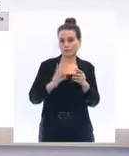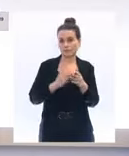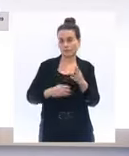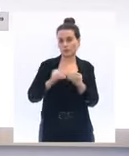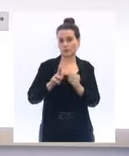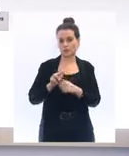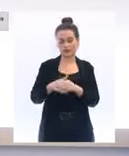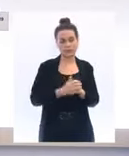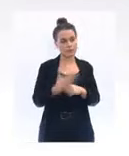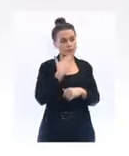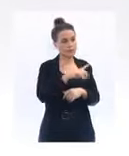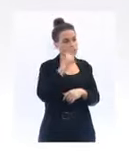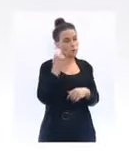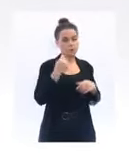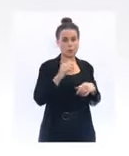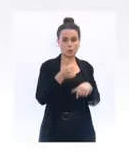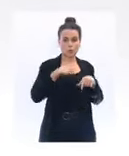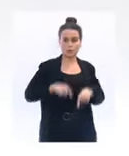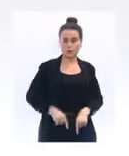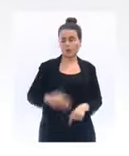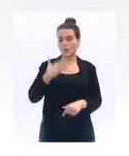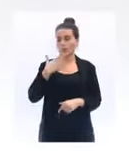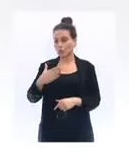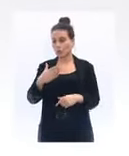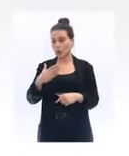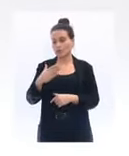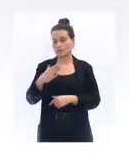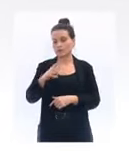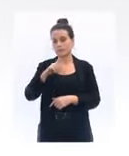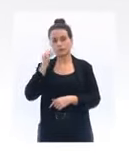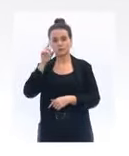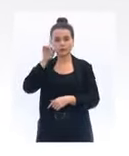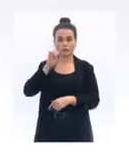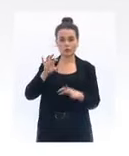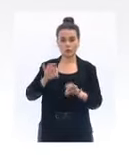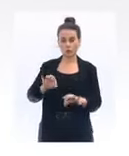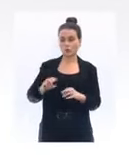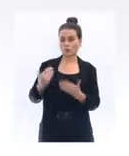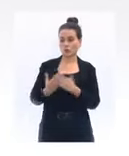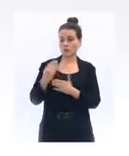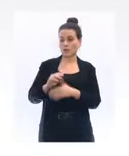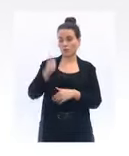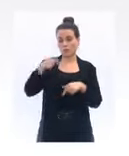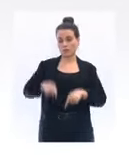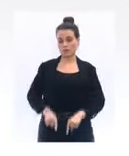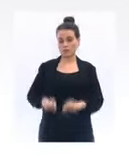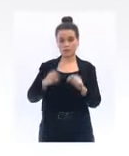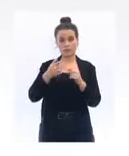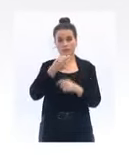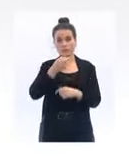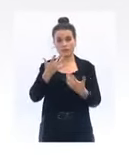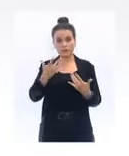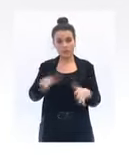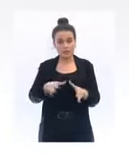Merci, monsieur le Premier ministre. Bonsoir à toutes et à tous. Comme l'a dit le Premier ministre ce matin, nous devons tout faire pour